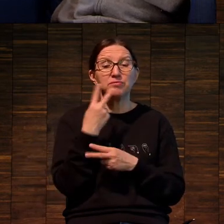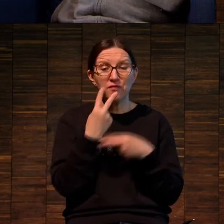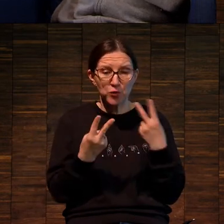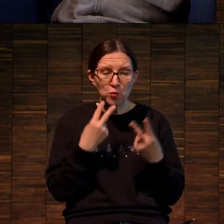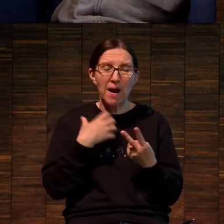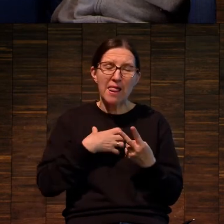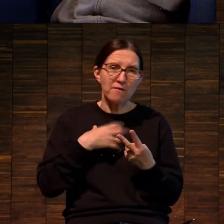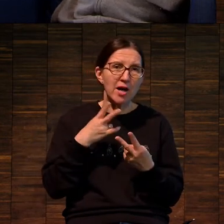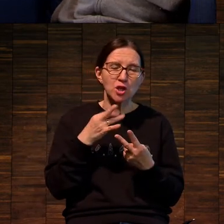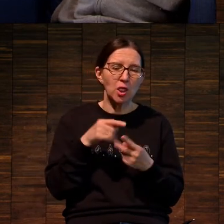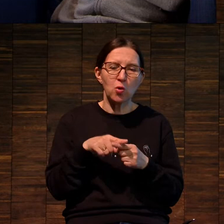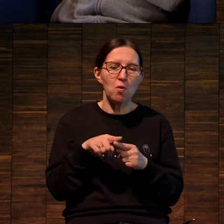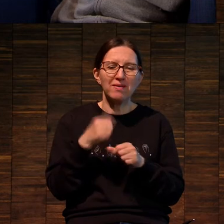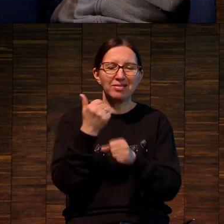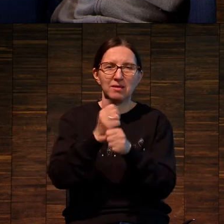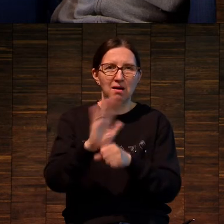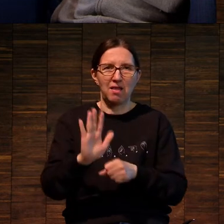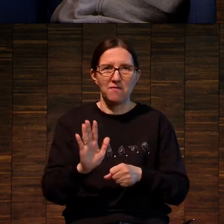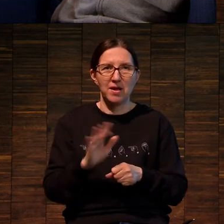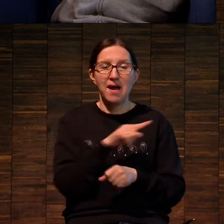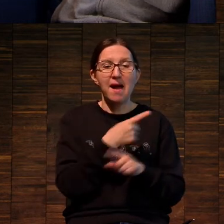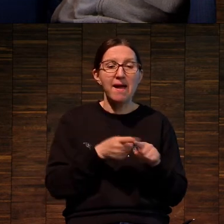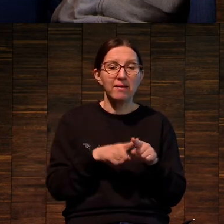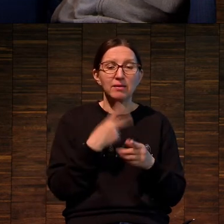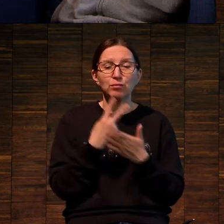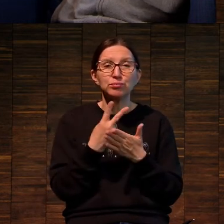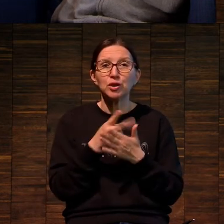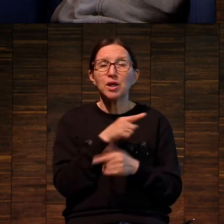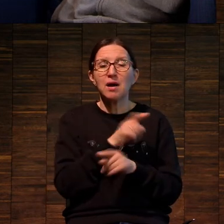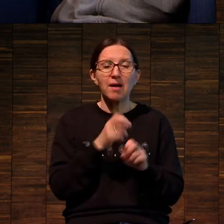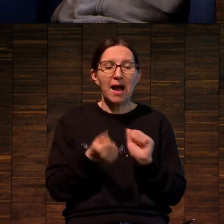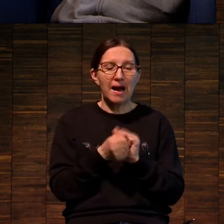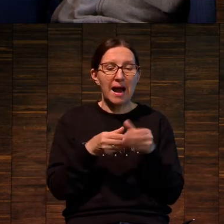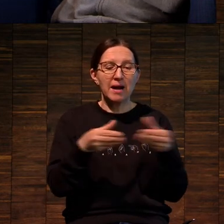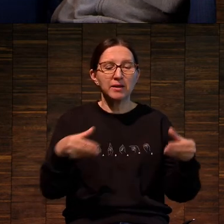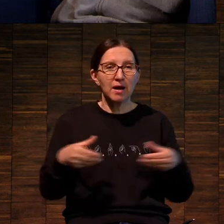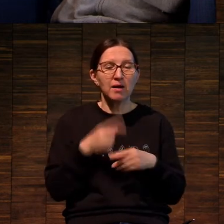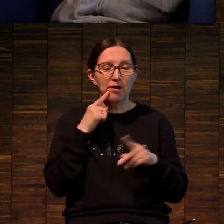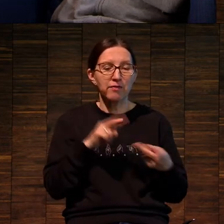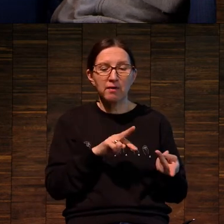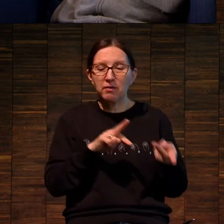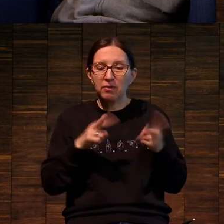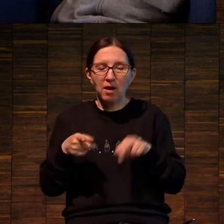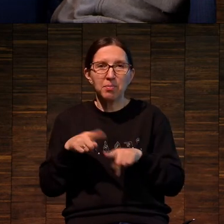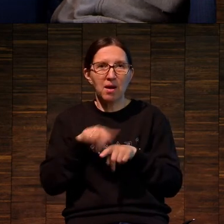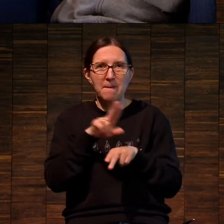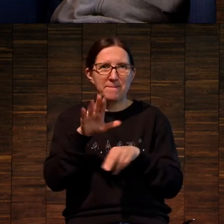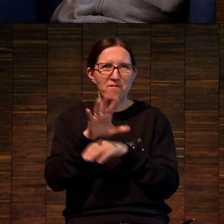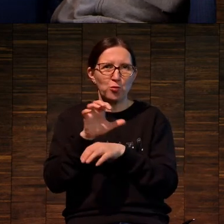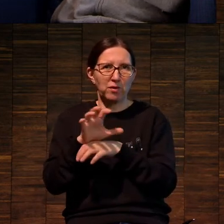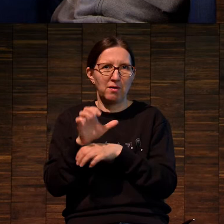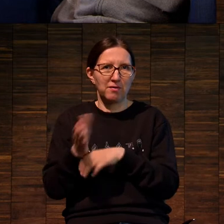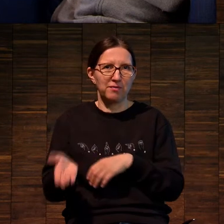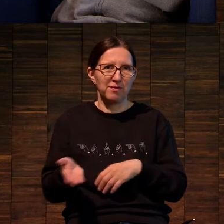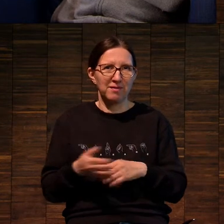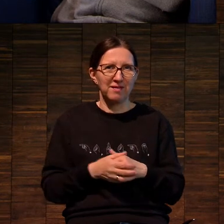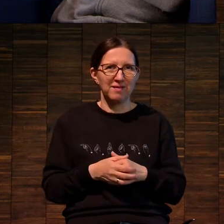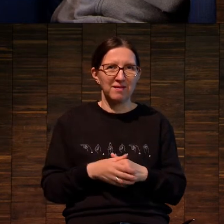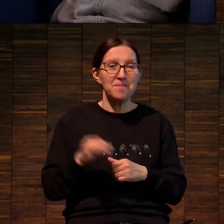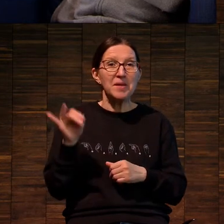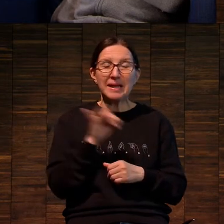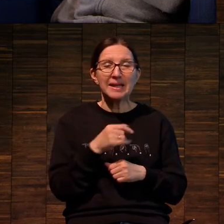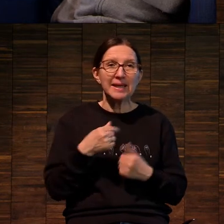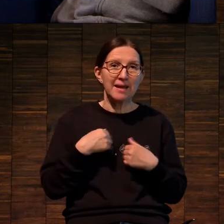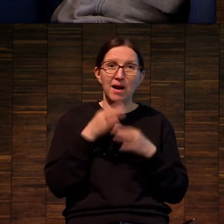И в данном случае это иллюстрация того, как литография воспроизводит фотографические изображения. И